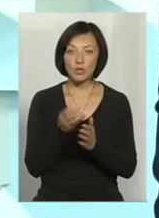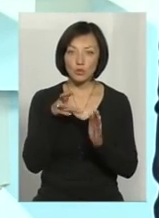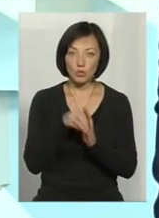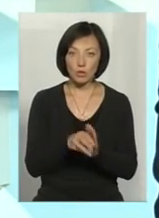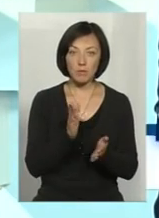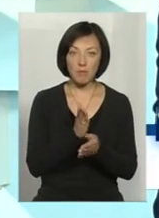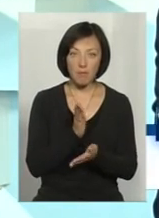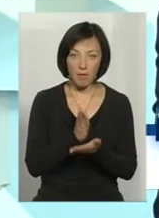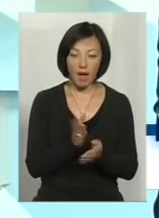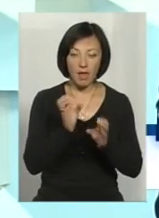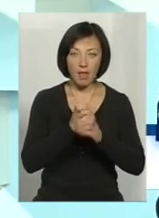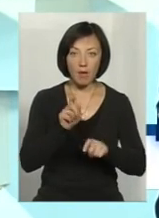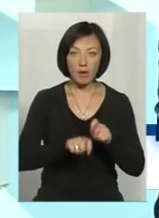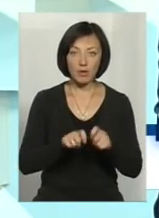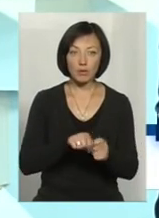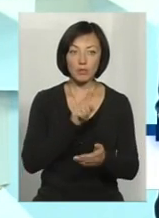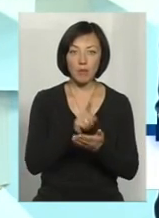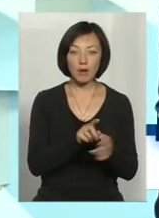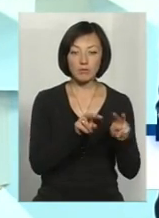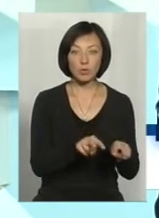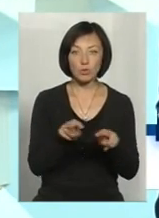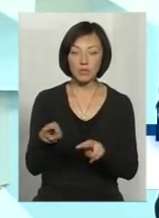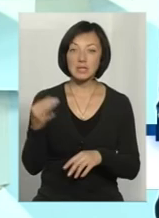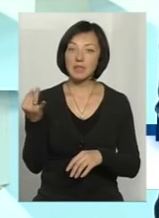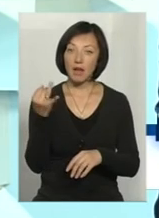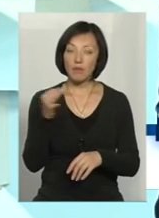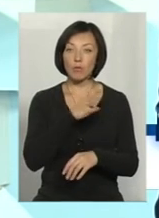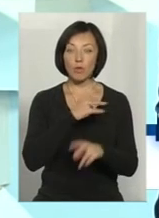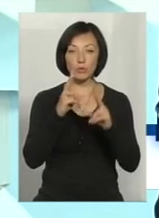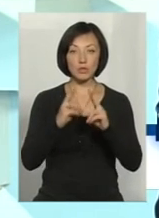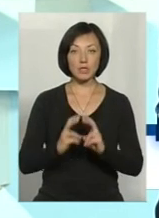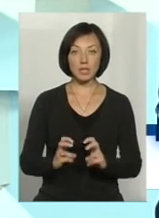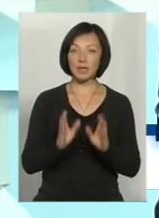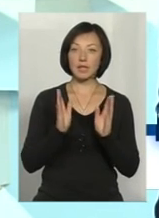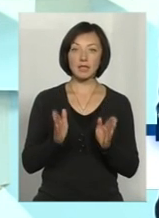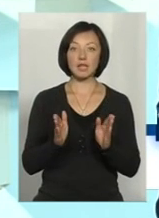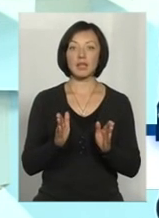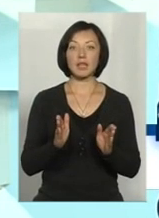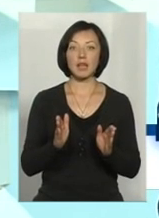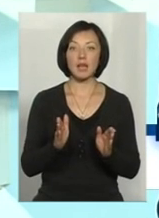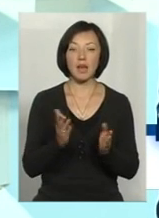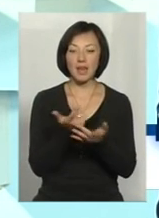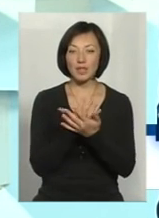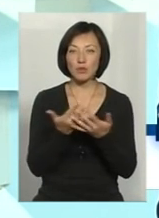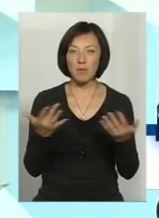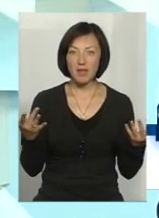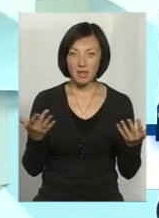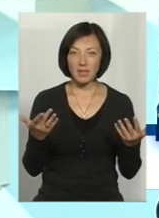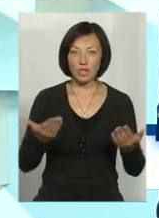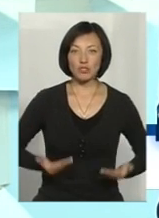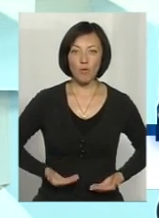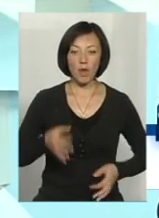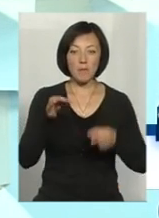лабораторії, яка мала би здійснути моніторинг. Адже цікаво було б дослідити не тільки біологічне різноманіття, а й